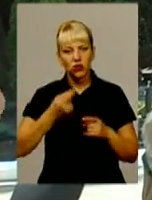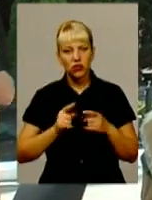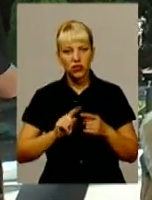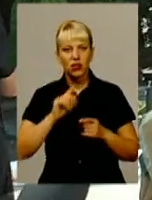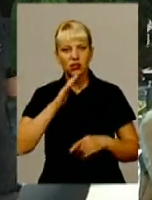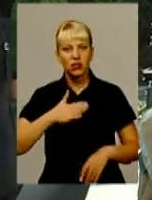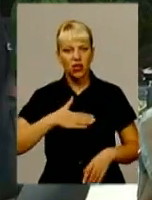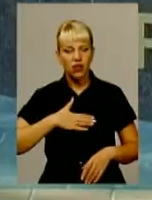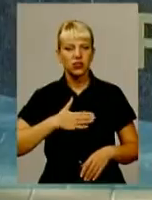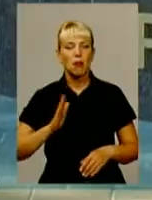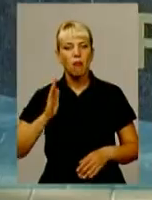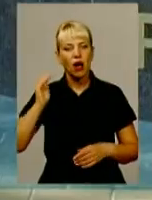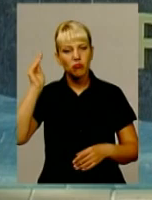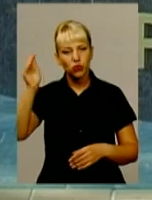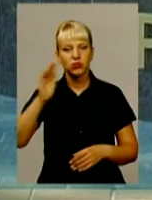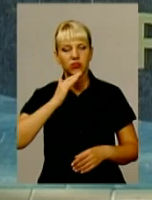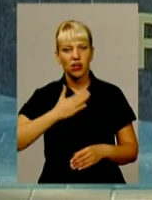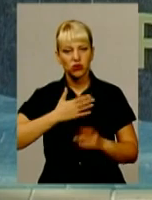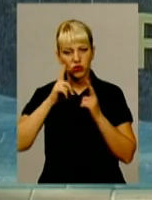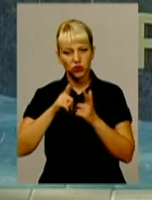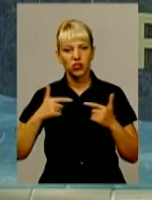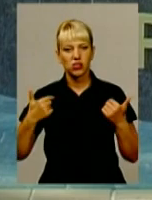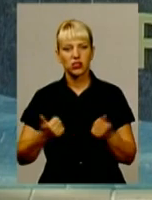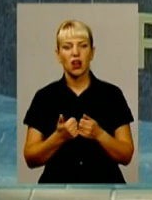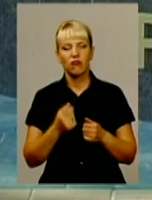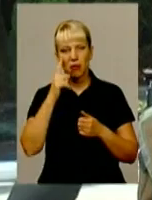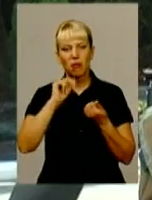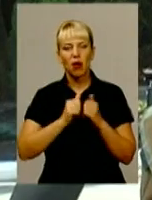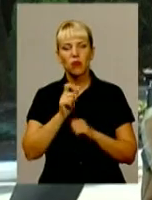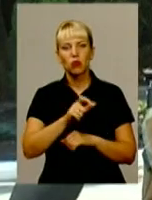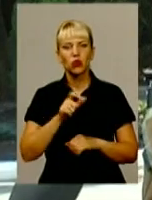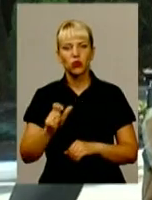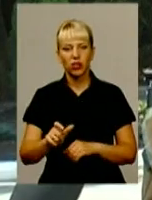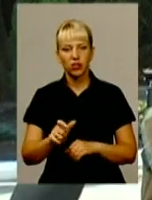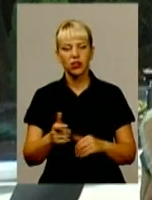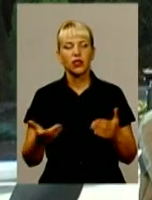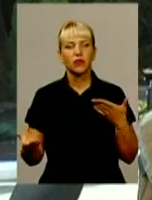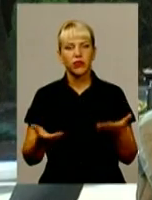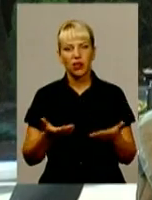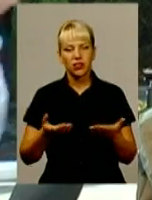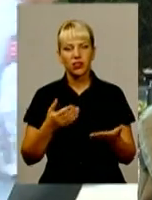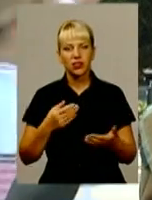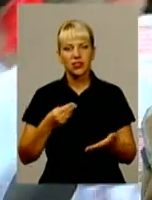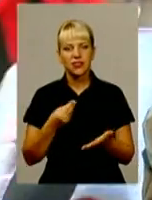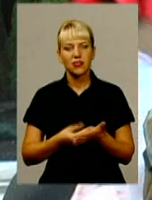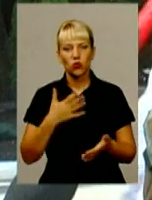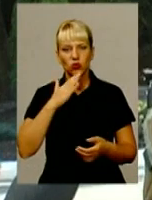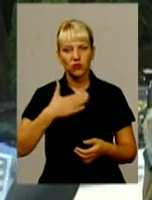наше майбутнє, майбутнє нашої держави. Пам'яті про людей, які цінують свого життя,